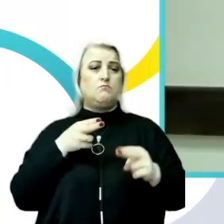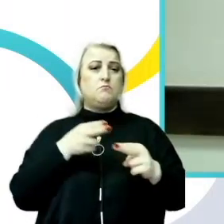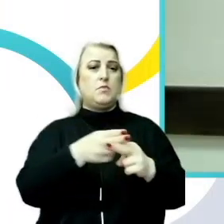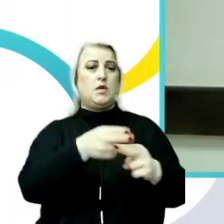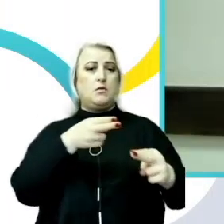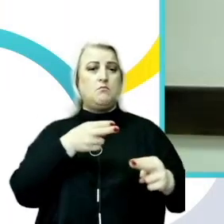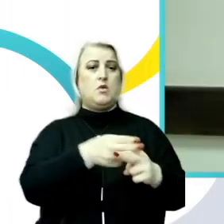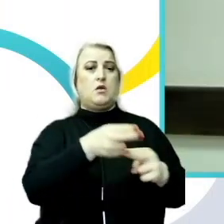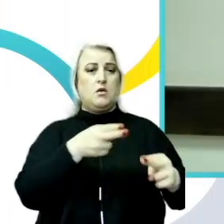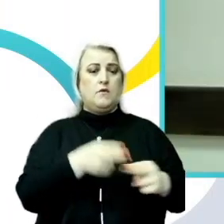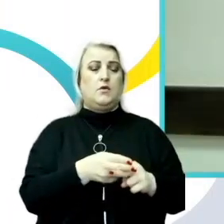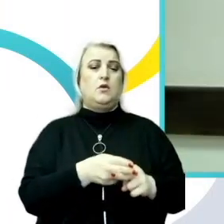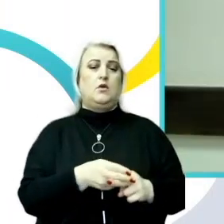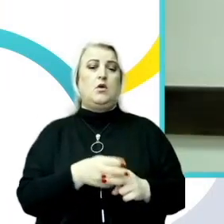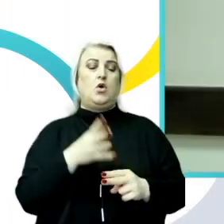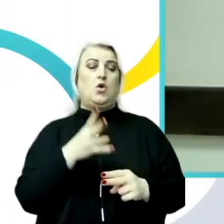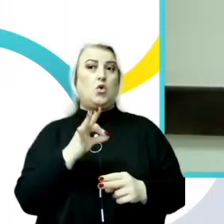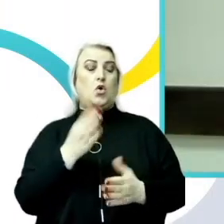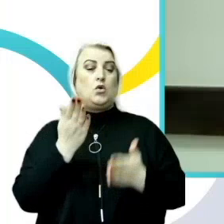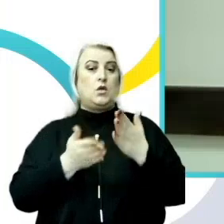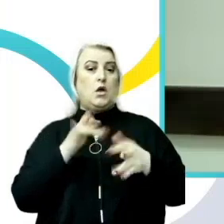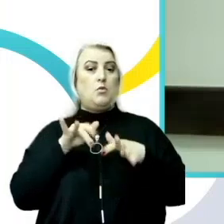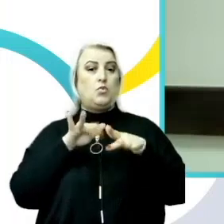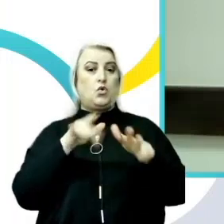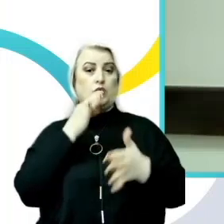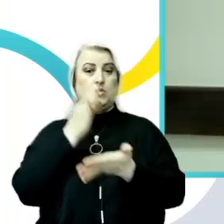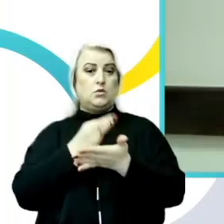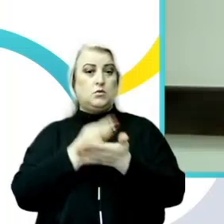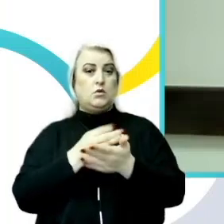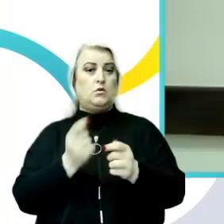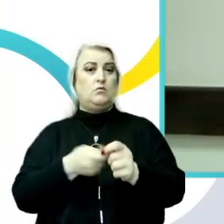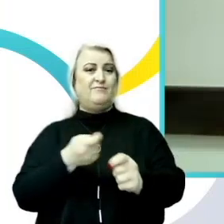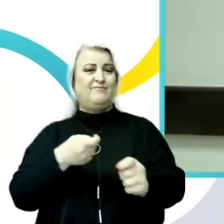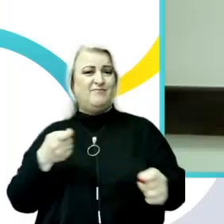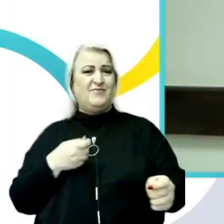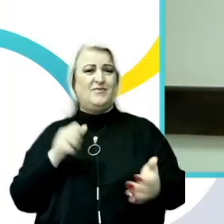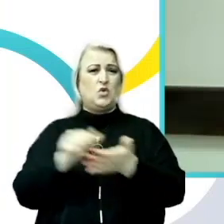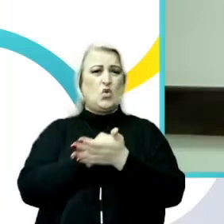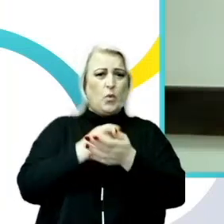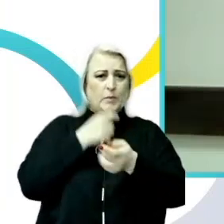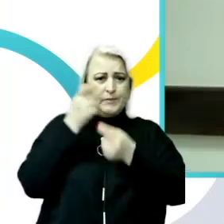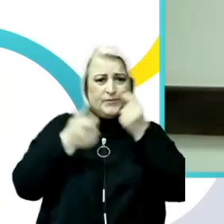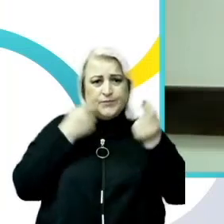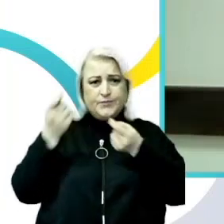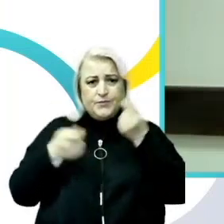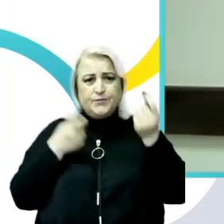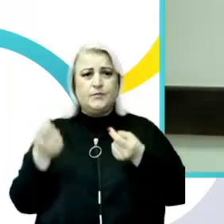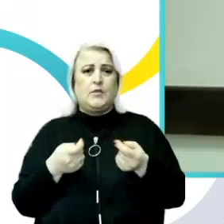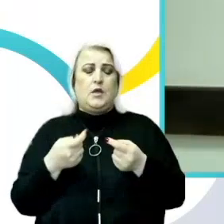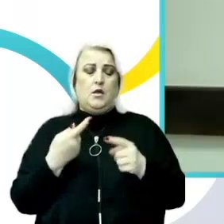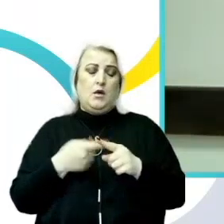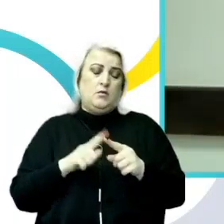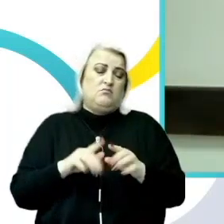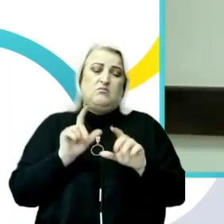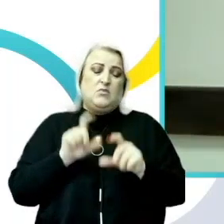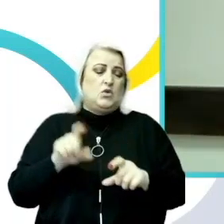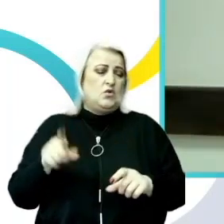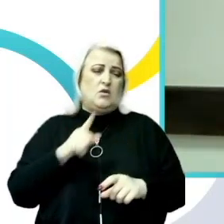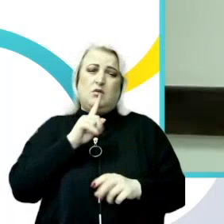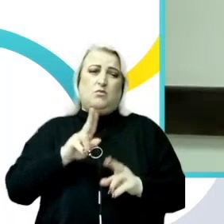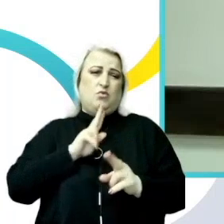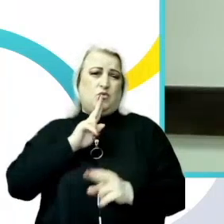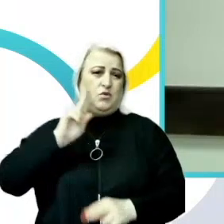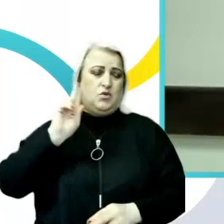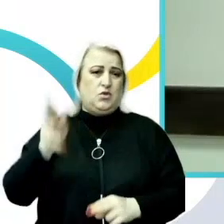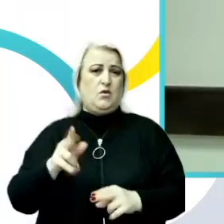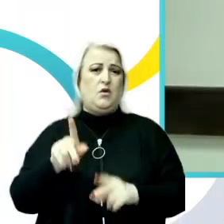iar dacă procesul de raportare este lung, birocratic, epuizant, atunci persoanele nu vor raporta și se vor